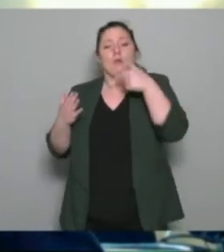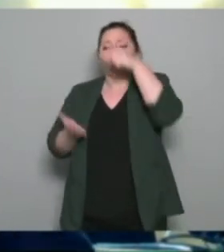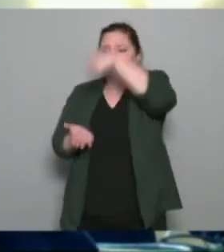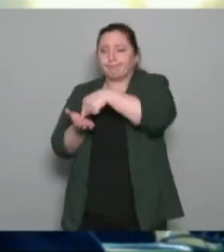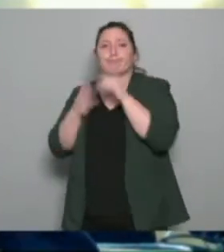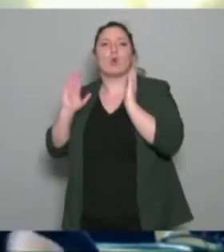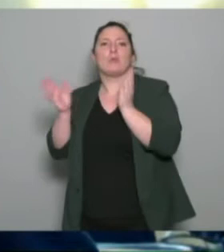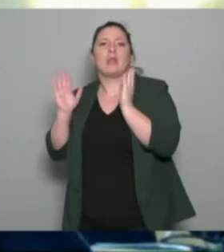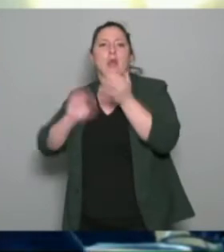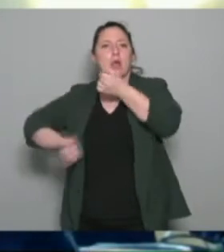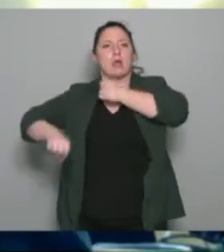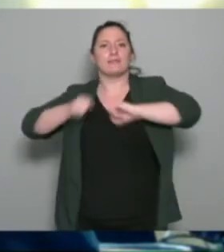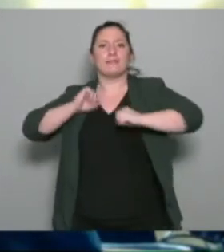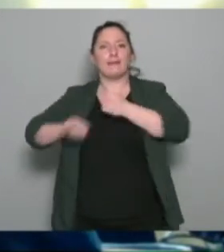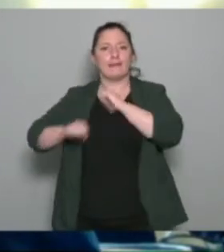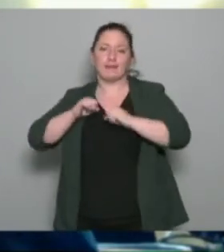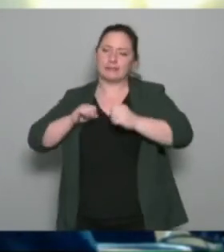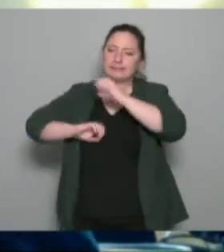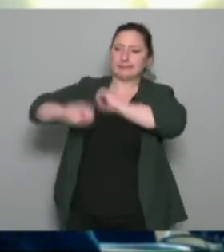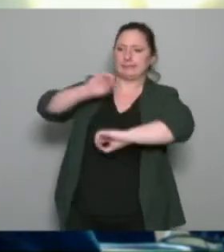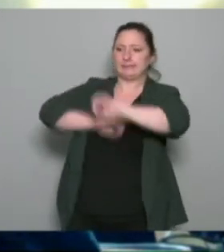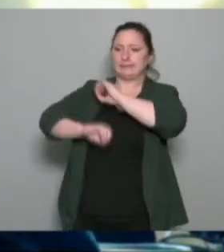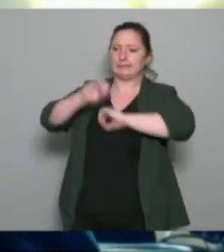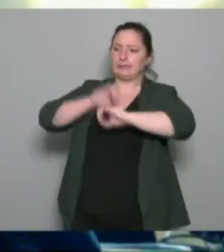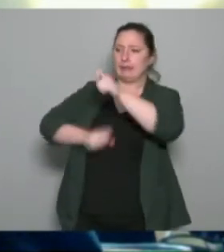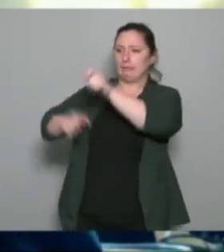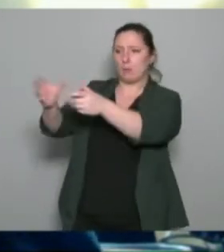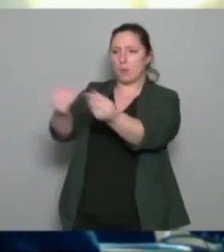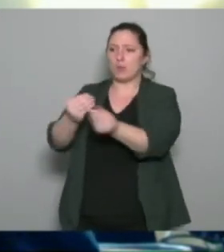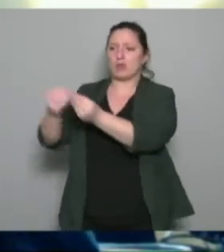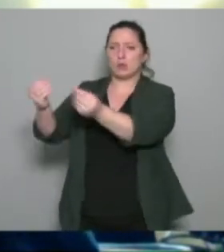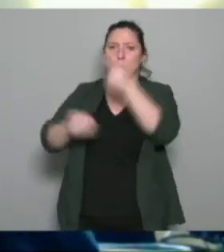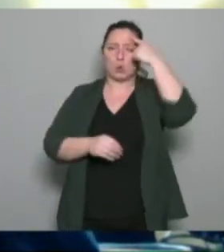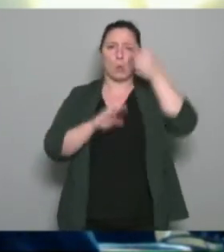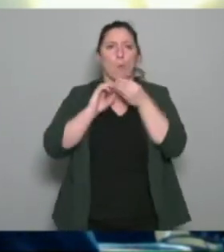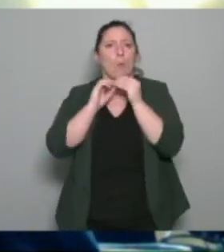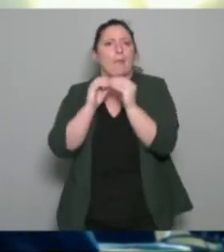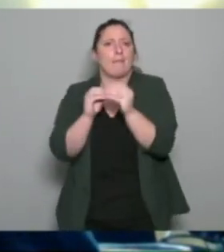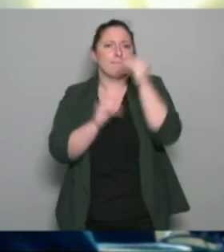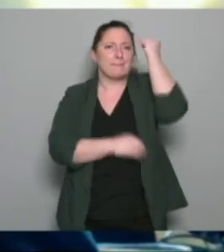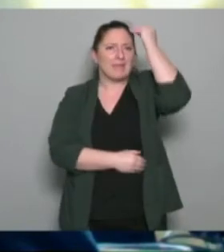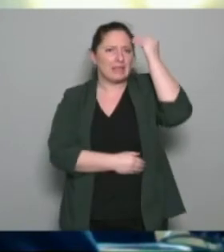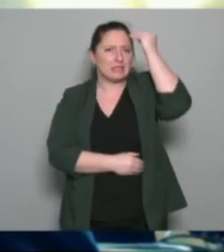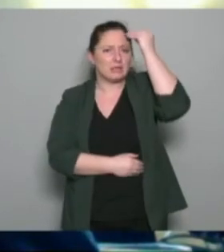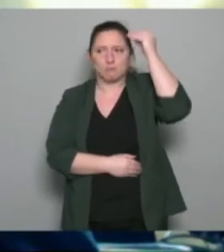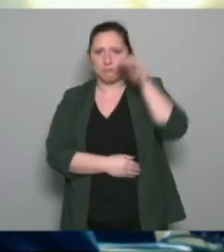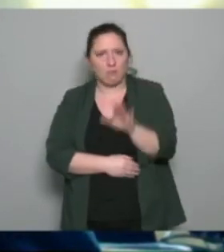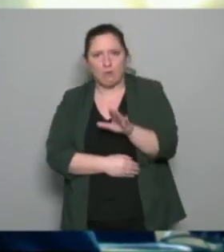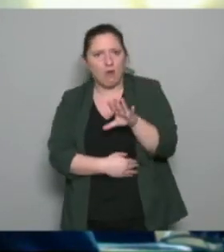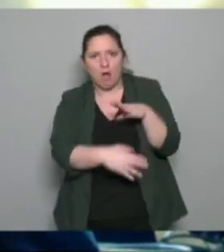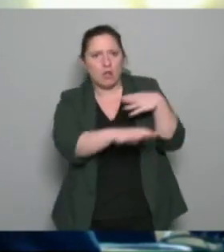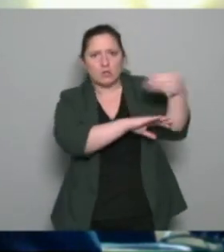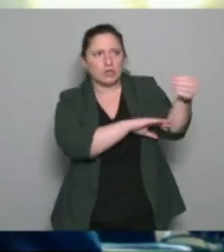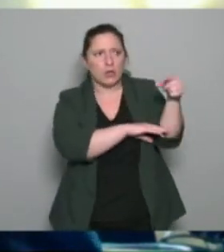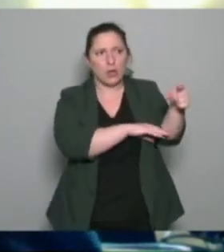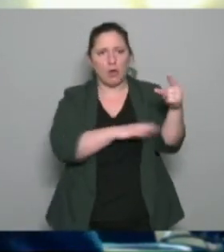avec une population qui atteint un handicap psychiatrique et bien à l'extérieur elle se déroule avec d'autres